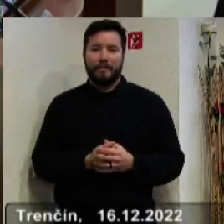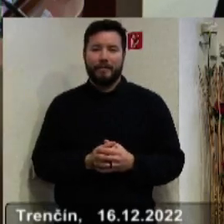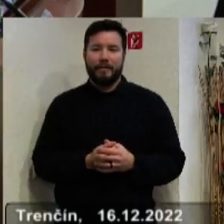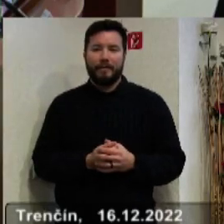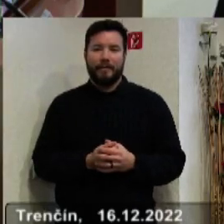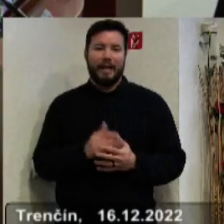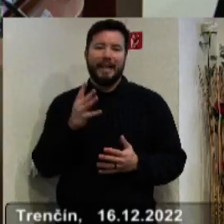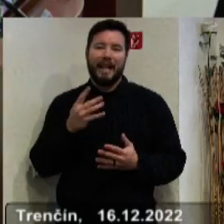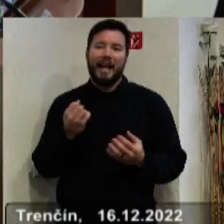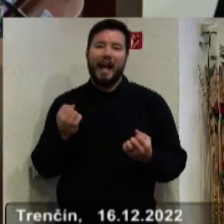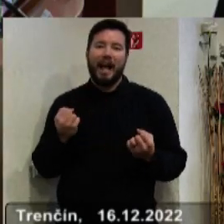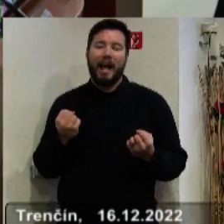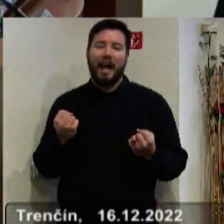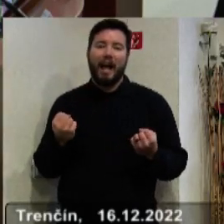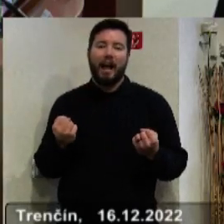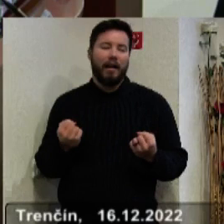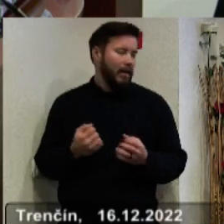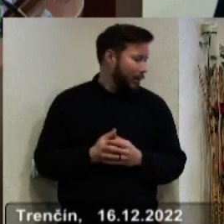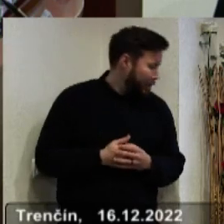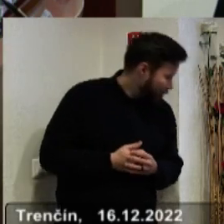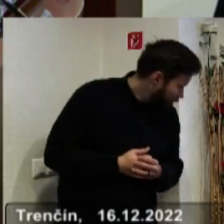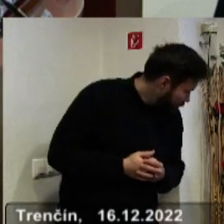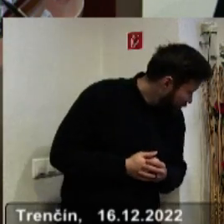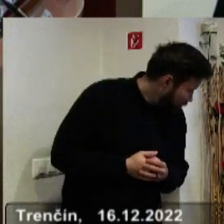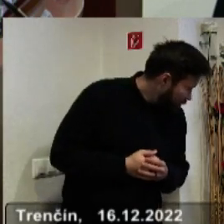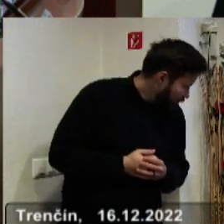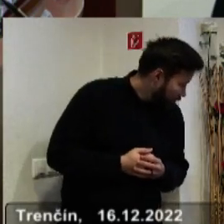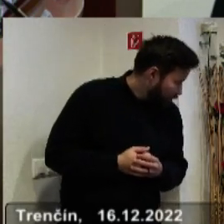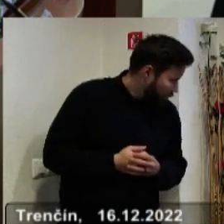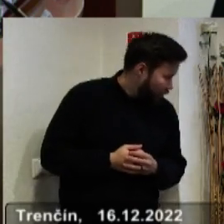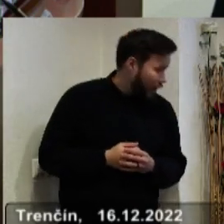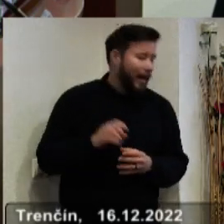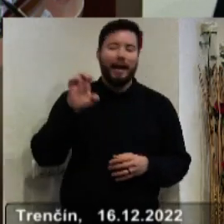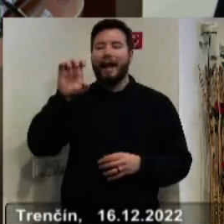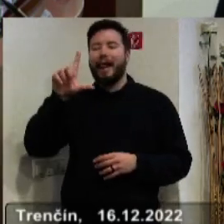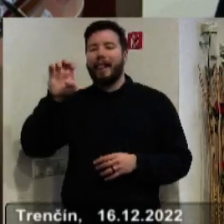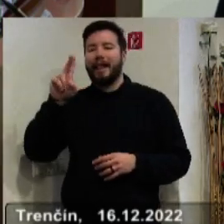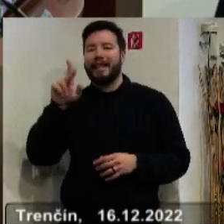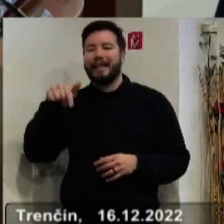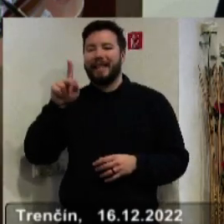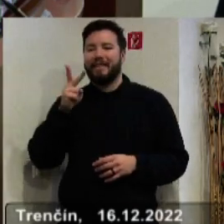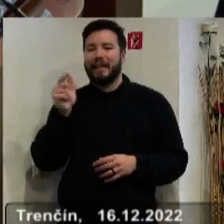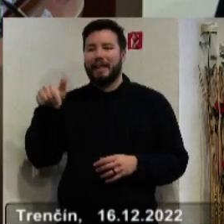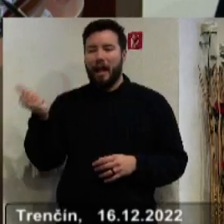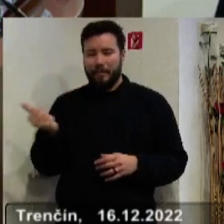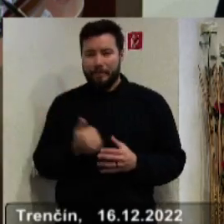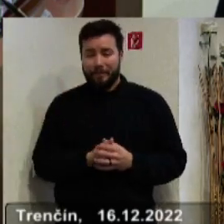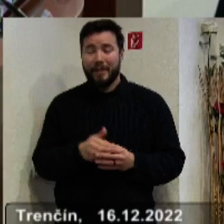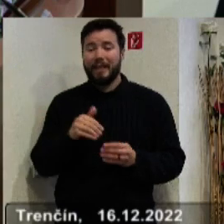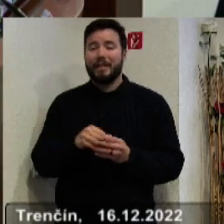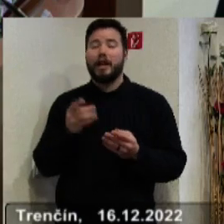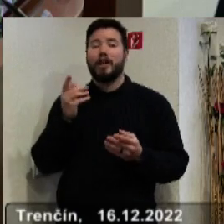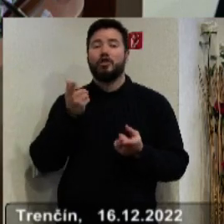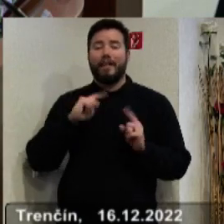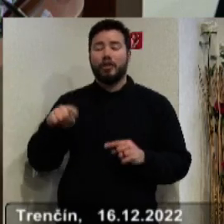nie je akútne, ale iba elektívne. Čo tým chcem povedať? S počtom 43 nemocníc patrí